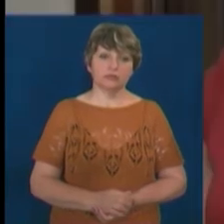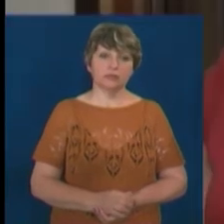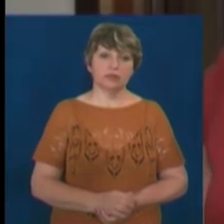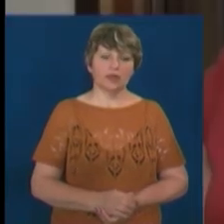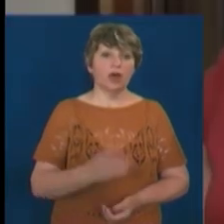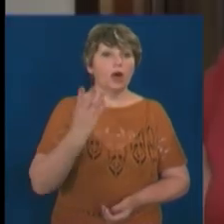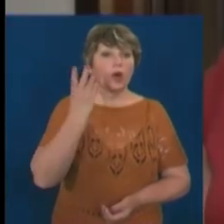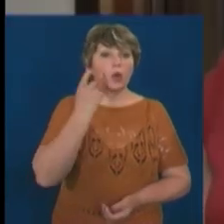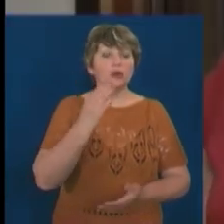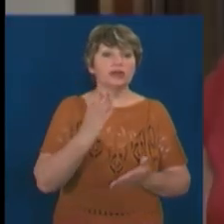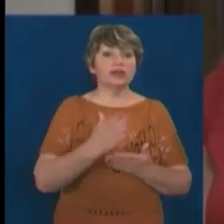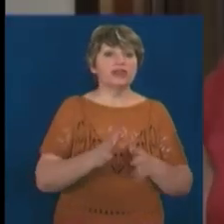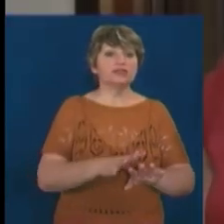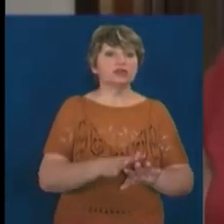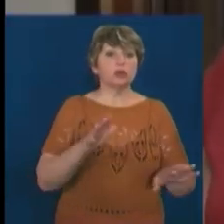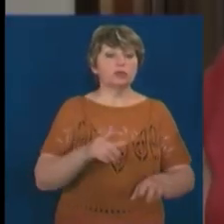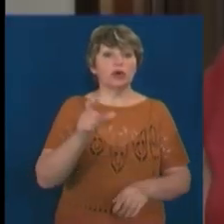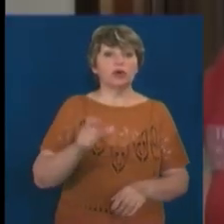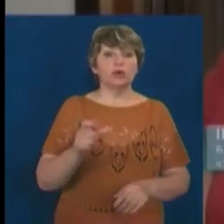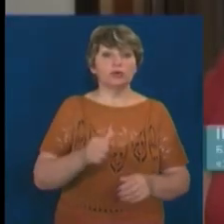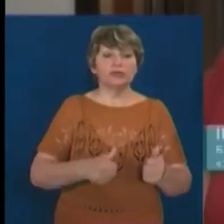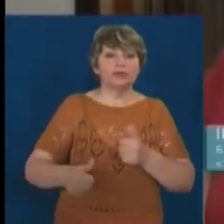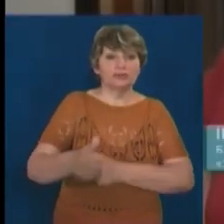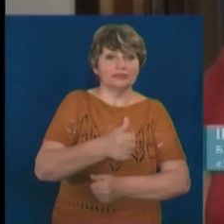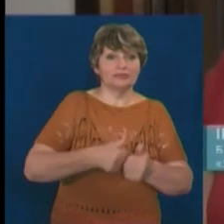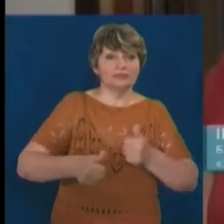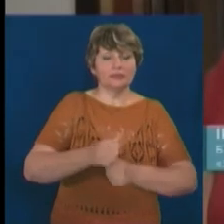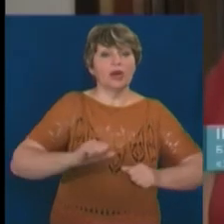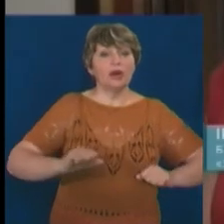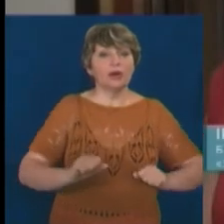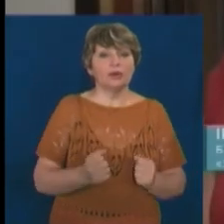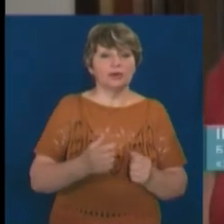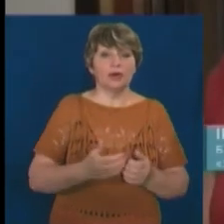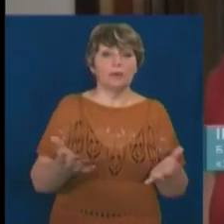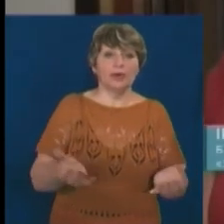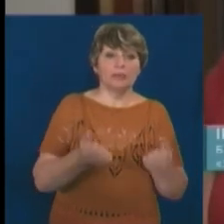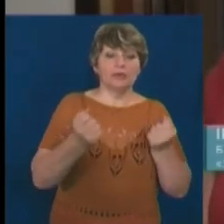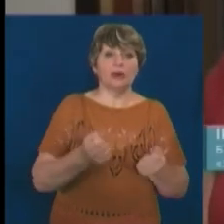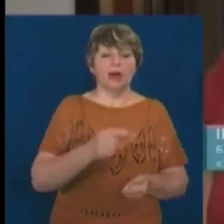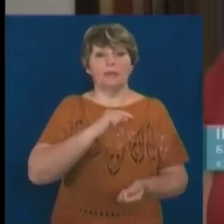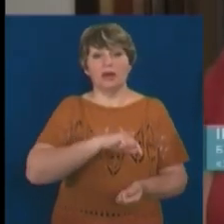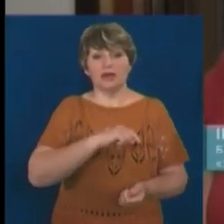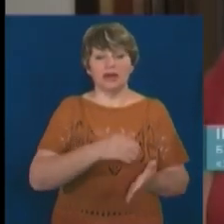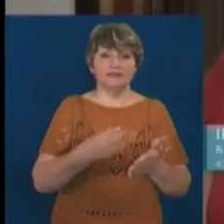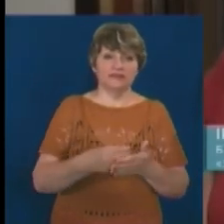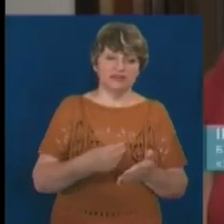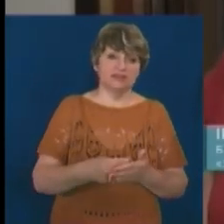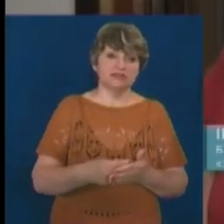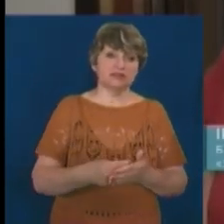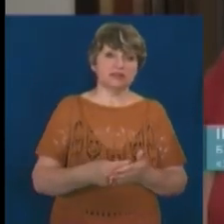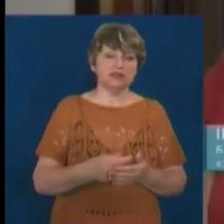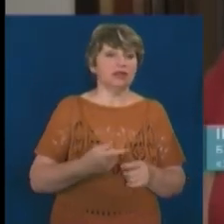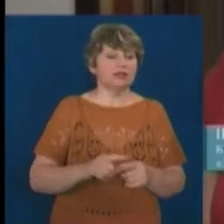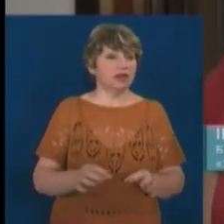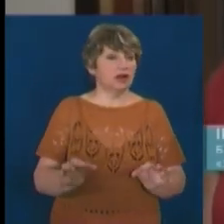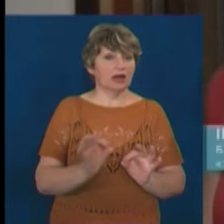Коли є команда, люди взаємозамінні, вони допомагають, один одного підтримують, морально, фізично, матеріально. Це дуже класно.